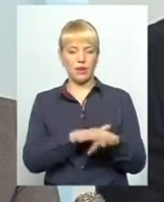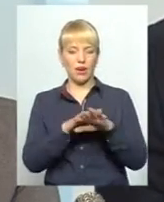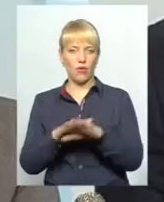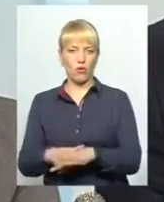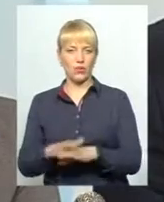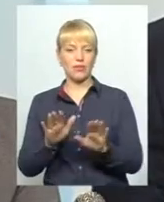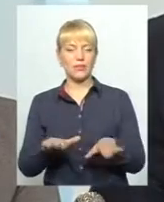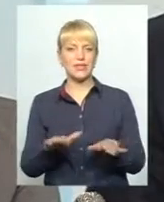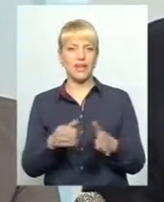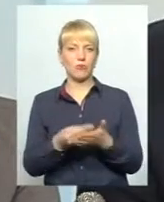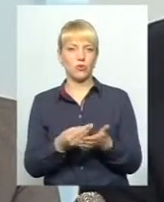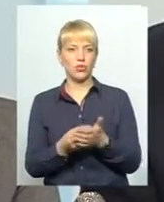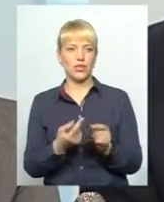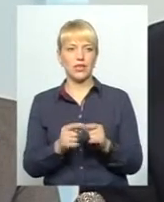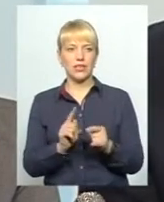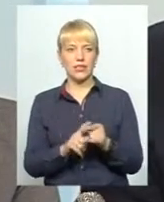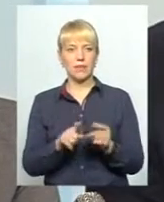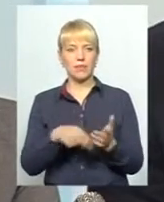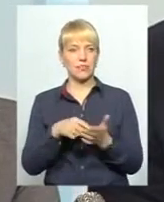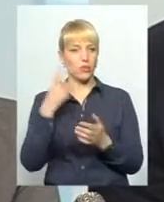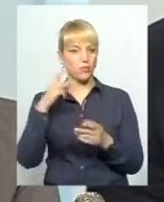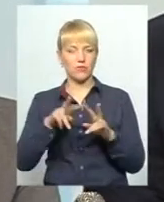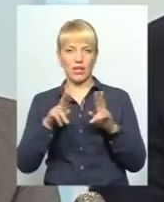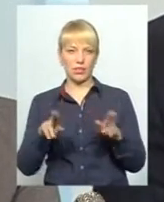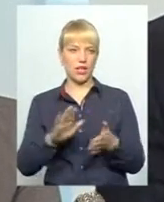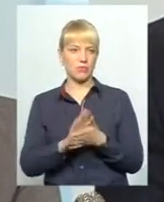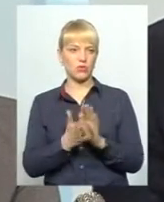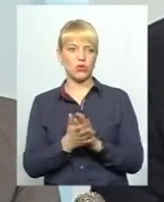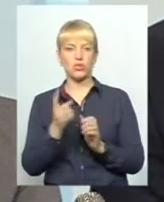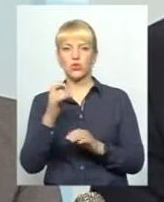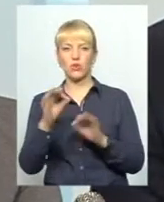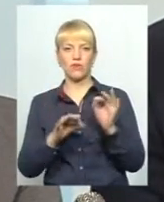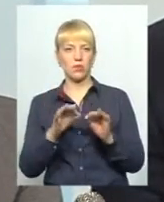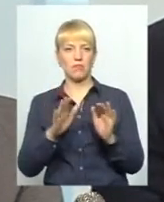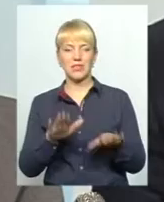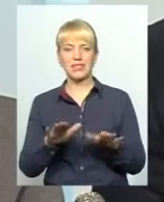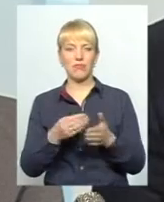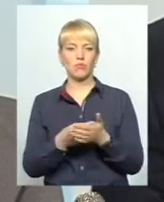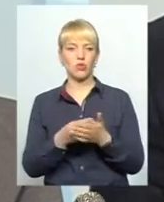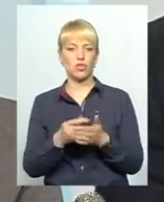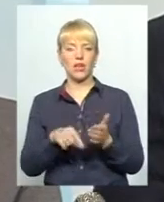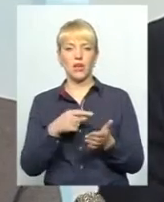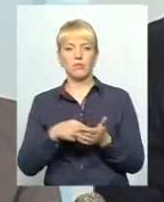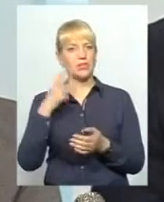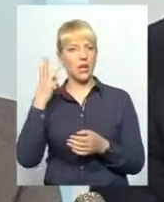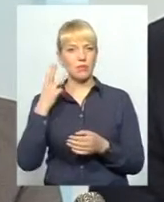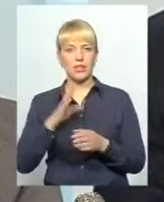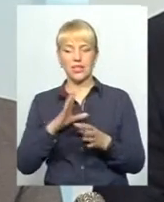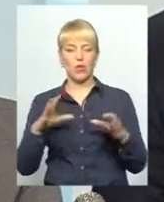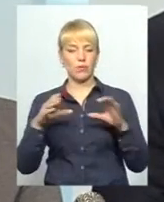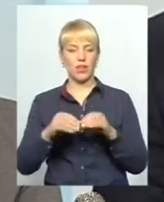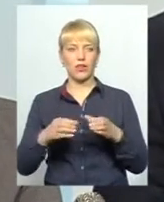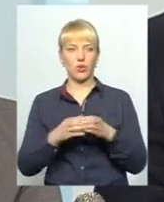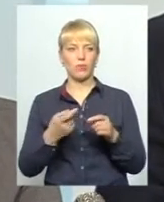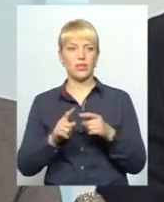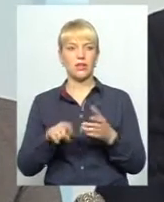ті громади, місто Хмельницький в такій самій ситуації. 100% місцевий бюджет міста Хмельницька. Тобто, навіть не об'єднана громада,